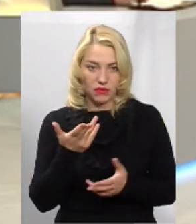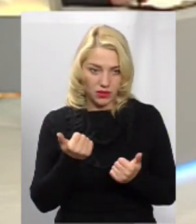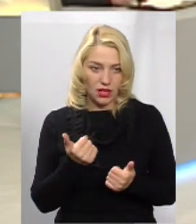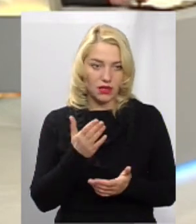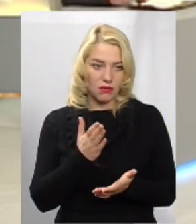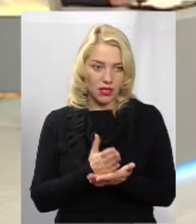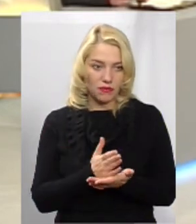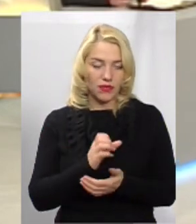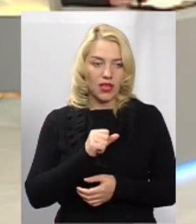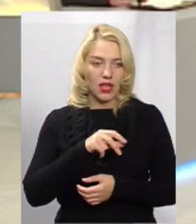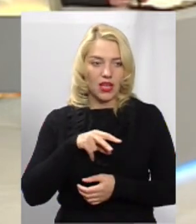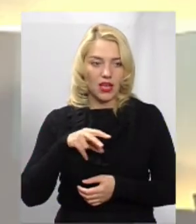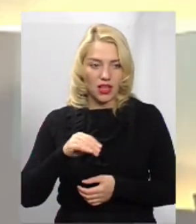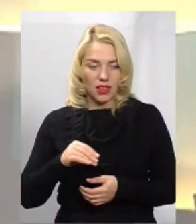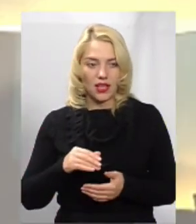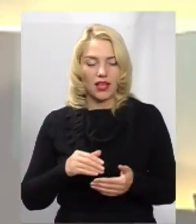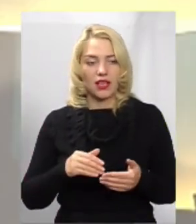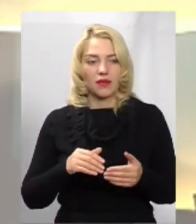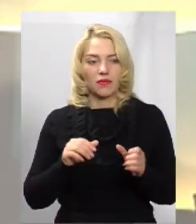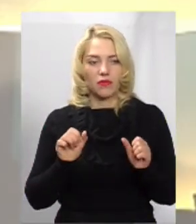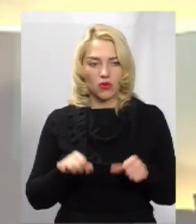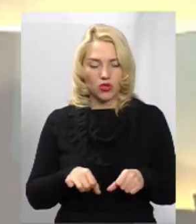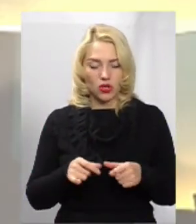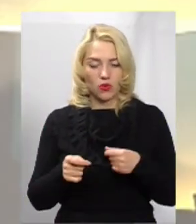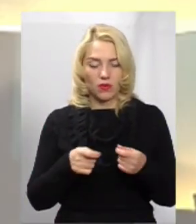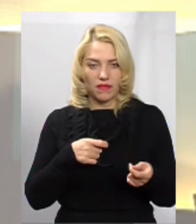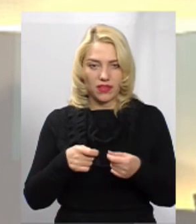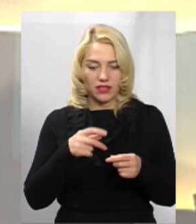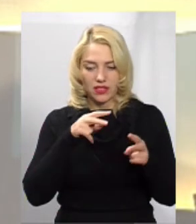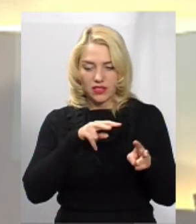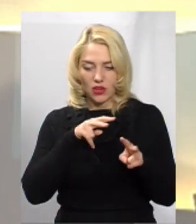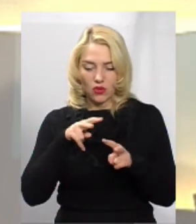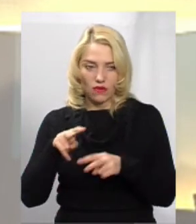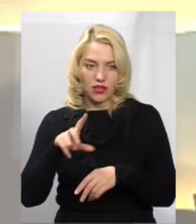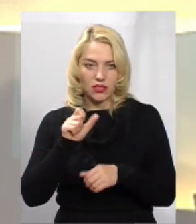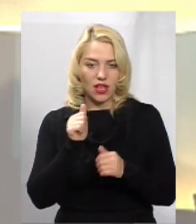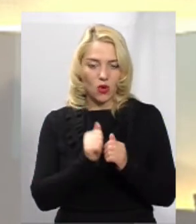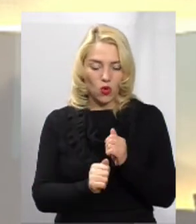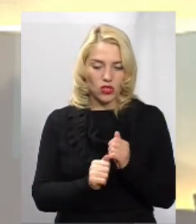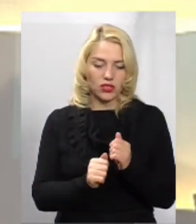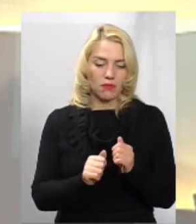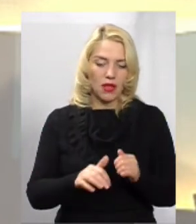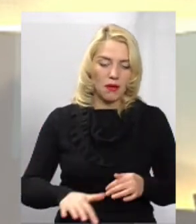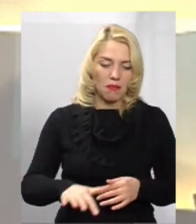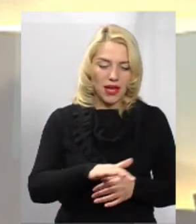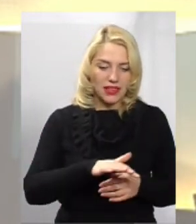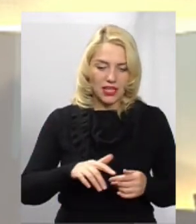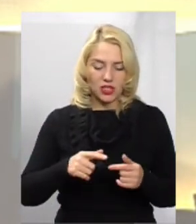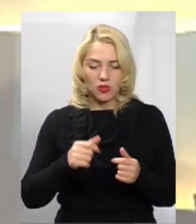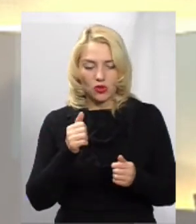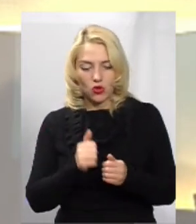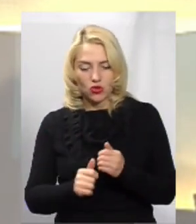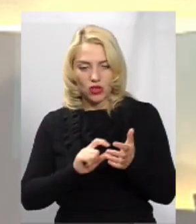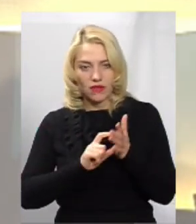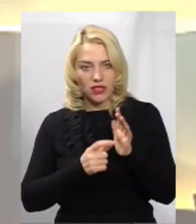Але не може начальник управління слідкувати за кожним майданчиком, чи кожною квартирою, чи кожною